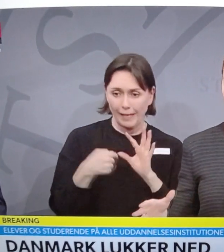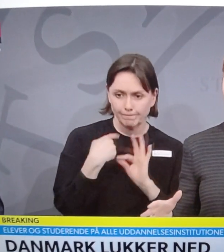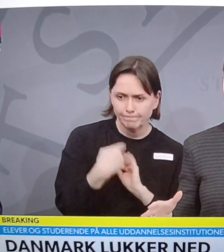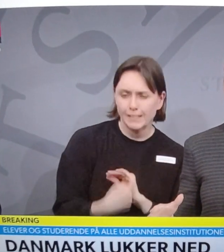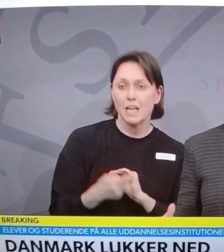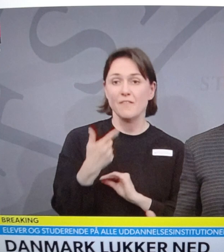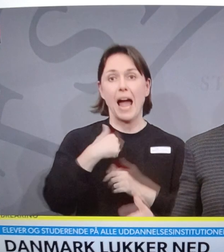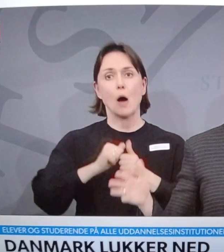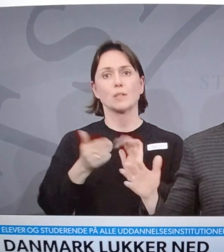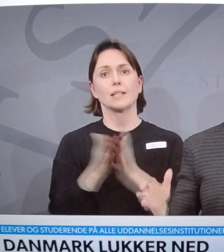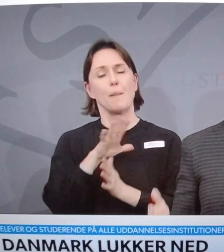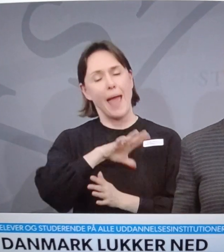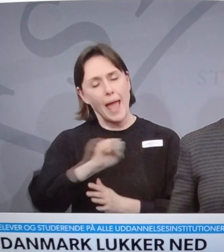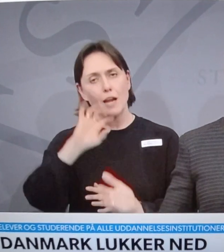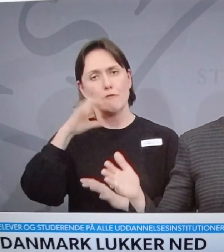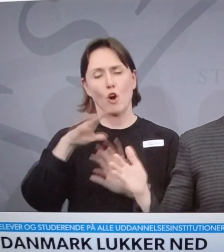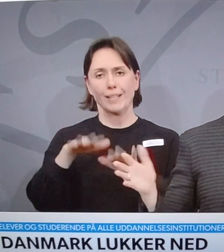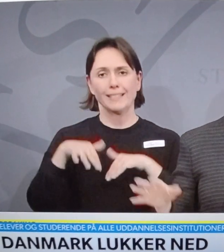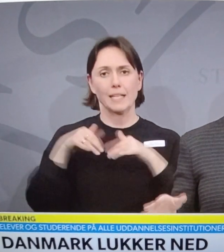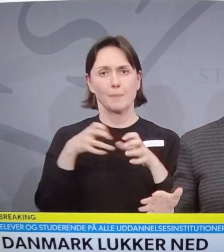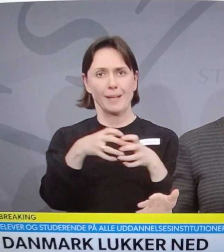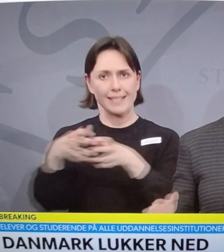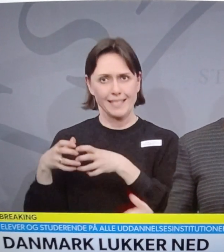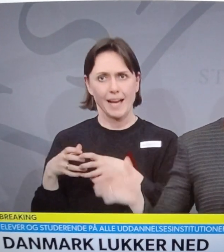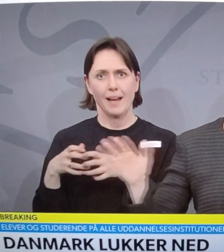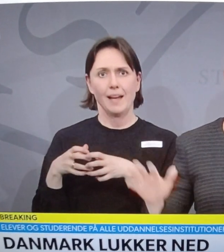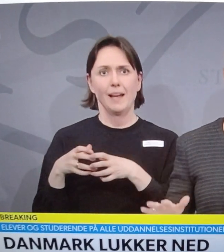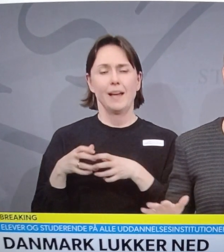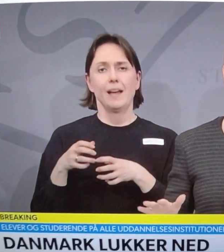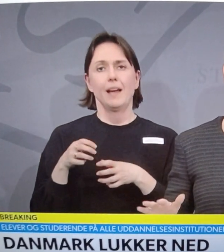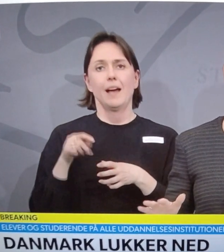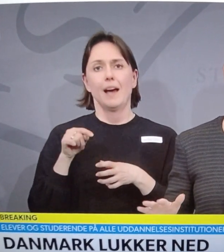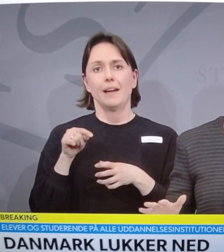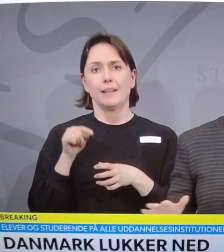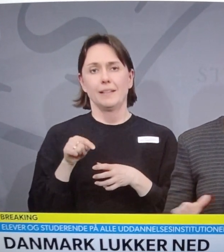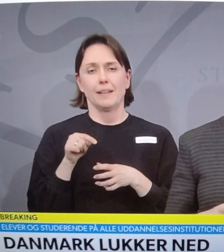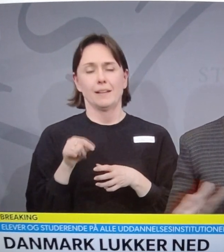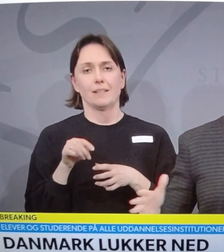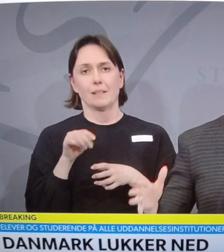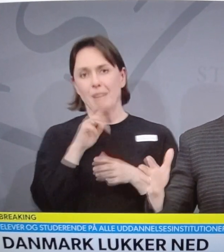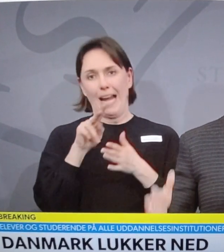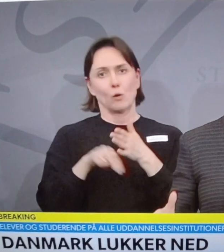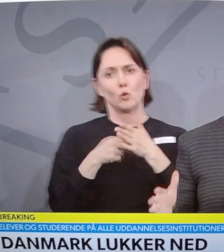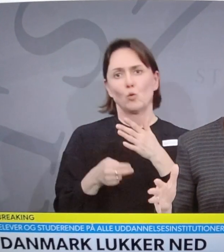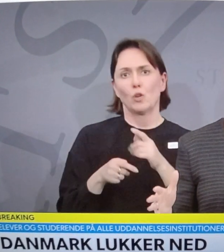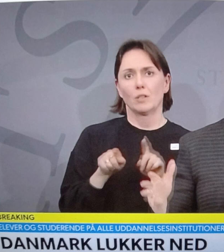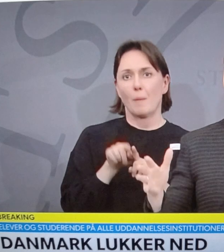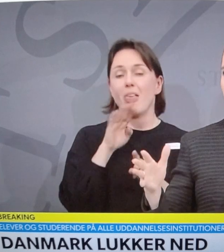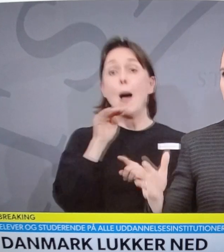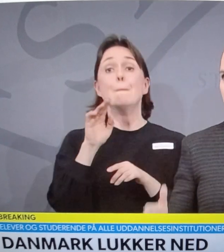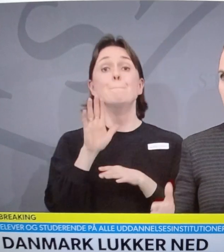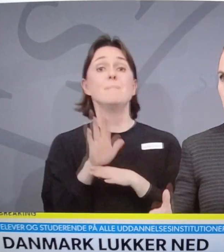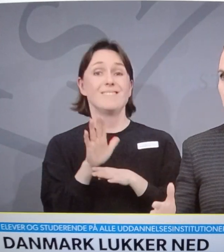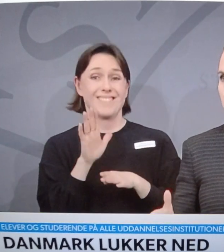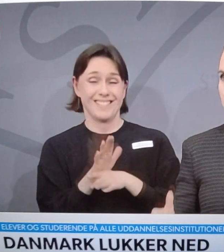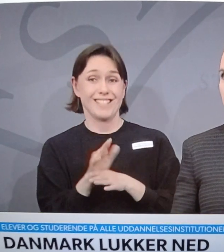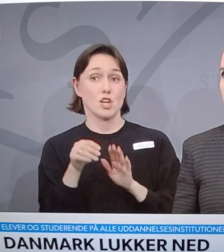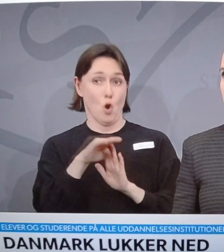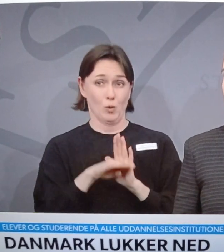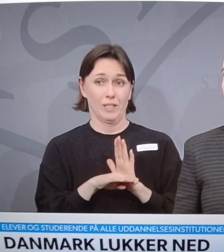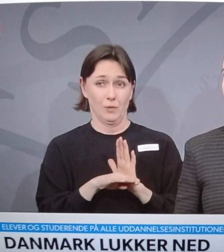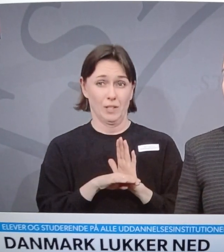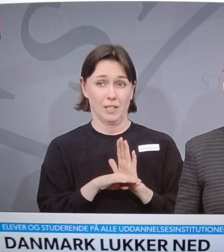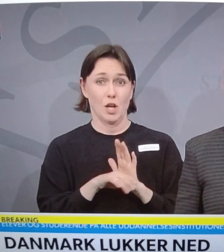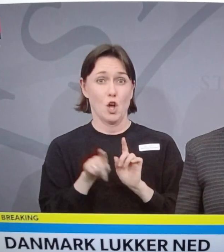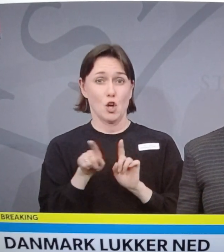folketingspartier. Det bliver med det, vi på Christusborg kalder solnedgangsklausuler. Det vil sige, at det er en midlertidig lovgivning, der